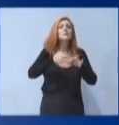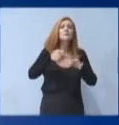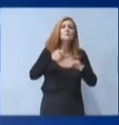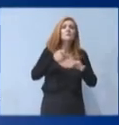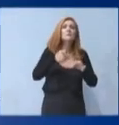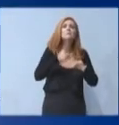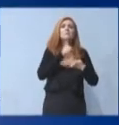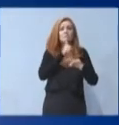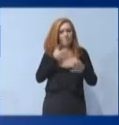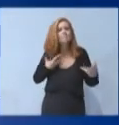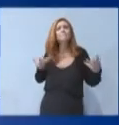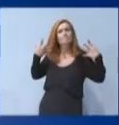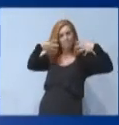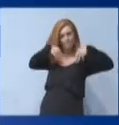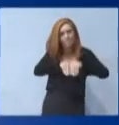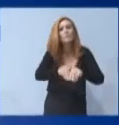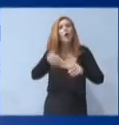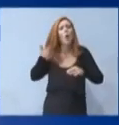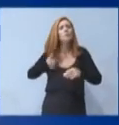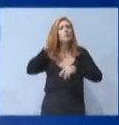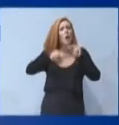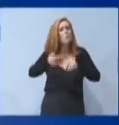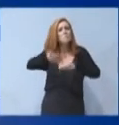όπως είχαμε υποσχεθεί προεκλογικά.